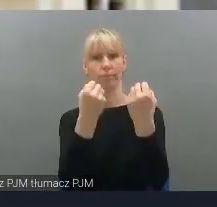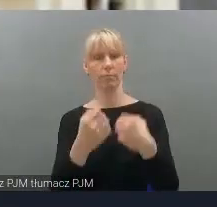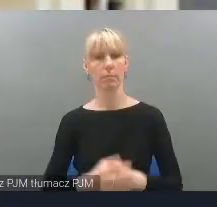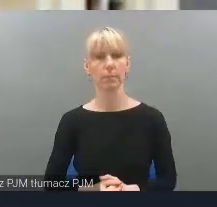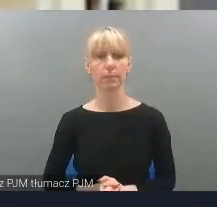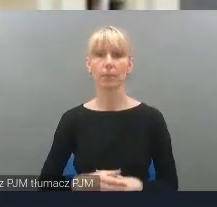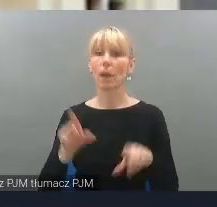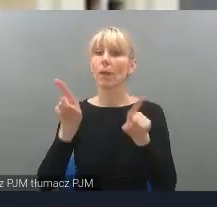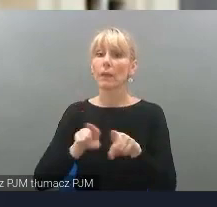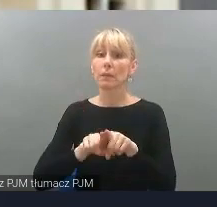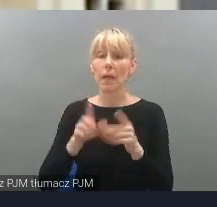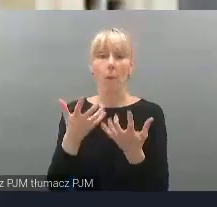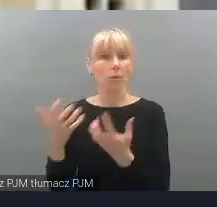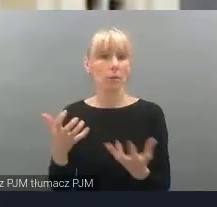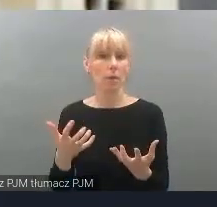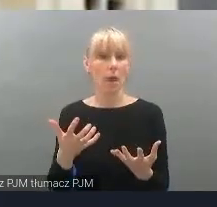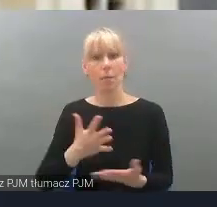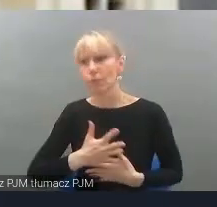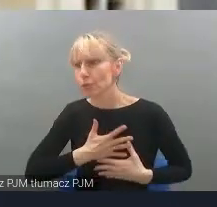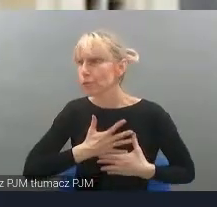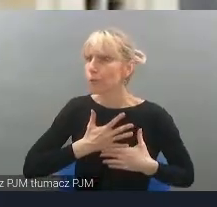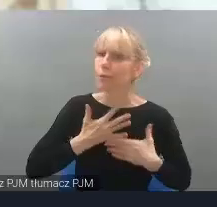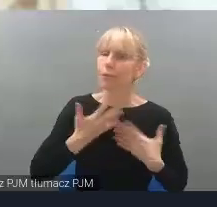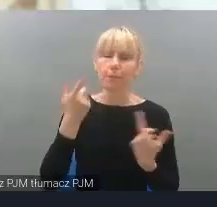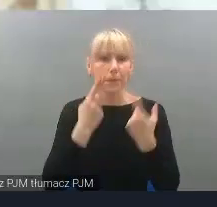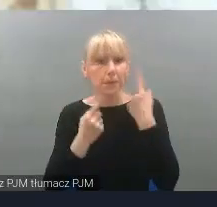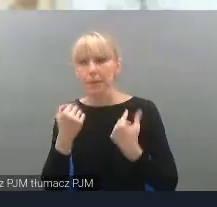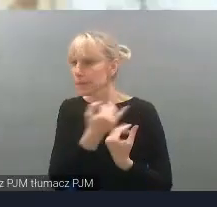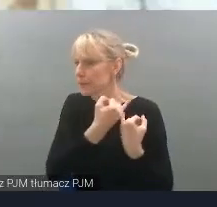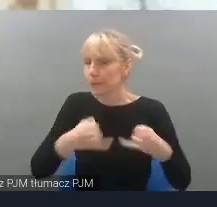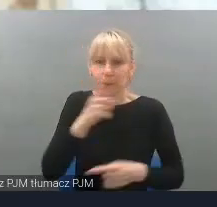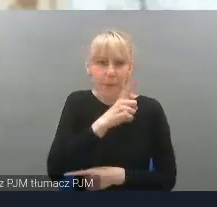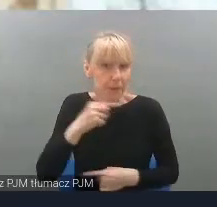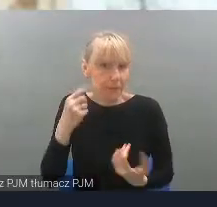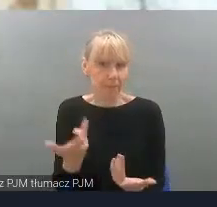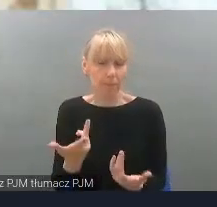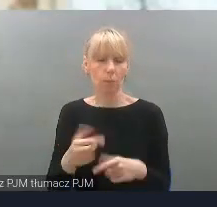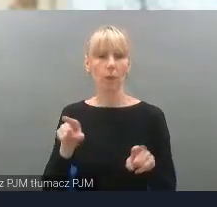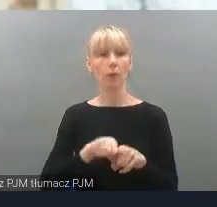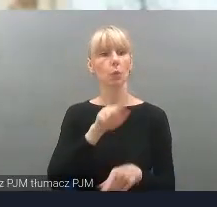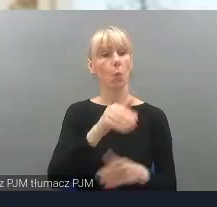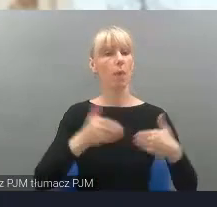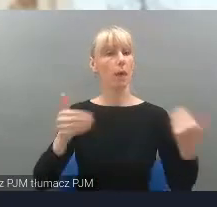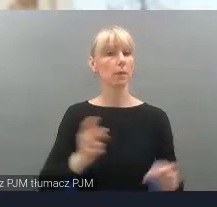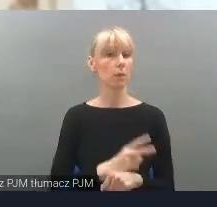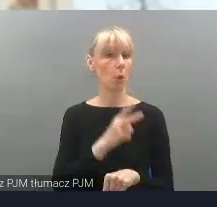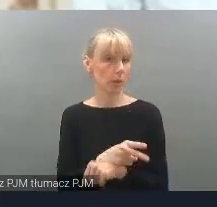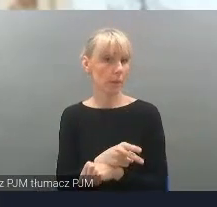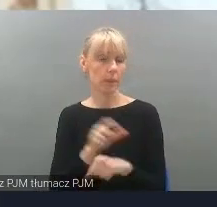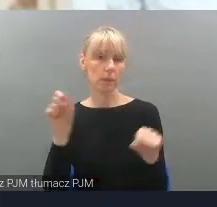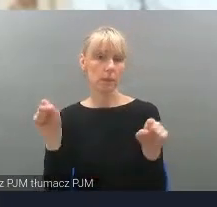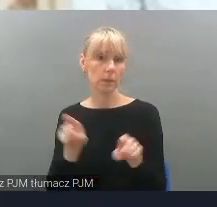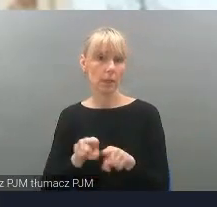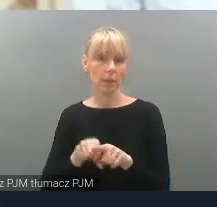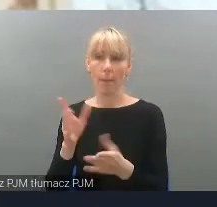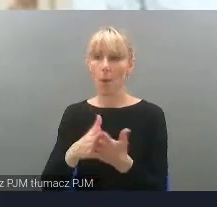chce przeżywać wzruszenia, też chce być razem z nami w teatrze. Nasz teatr jest też dostępny dla osób z różnym, że tak powiem,